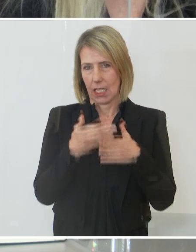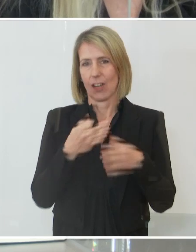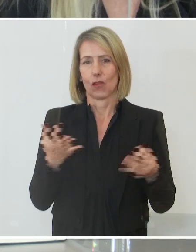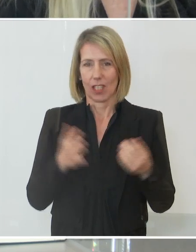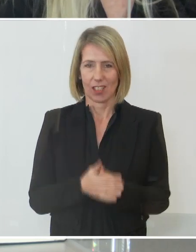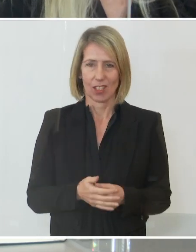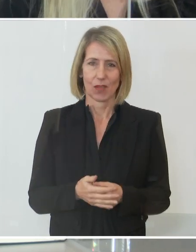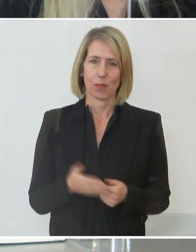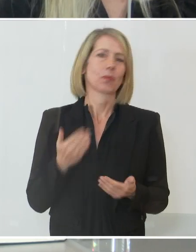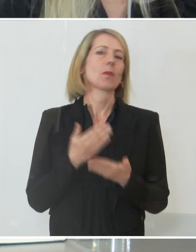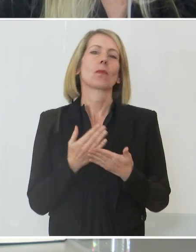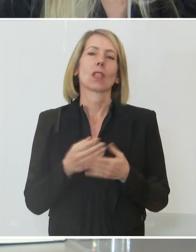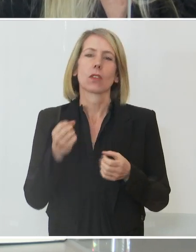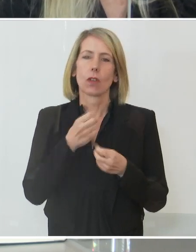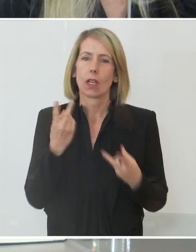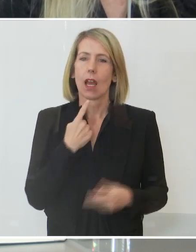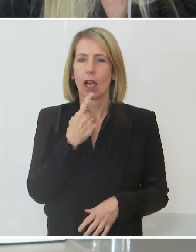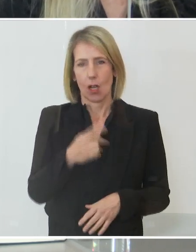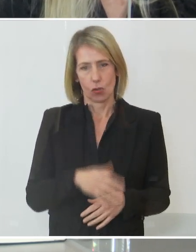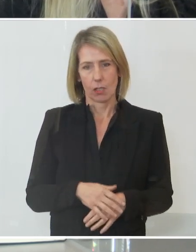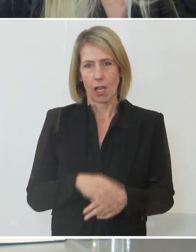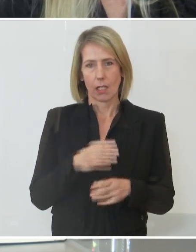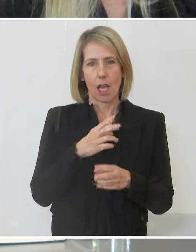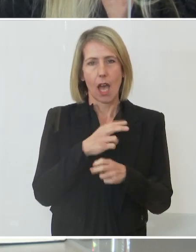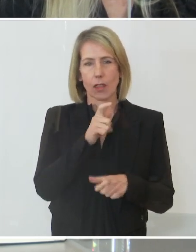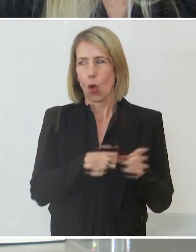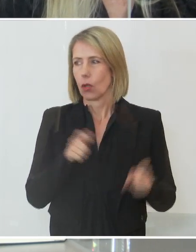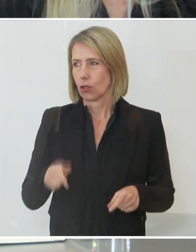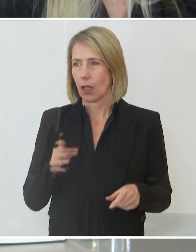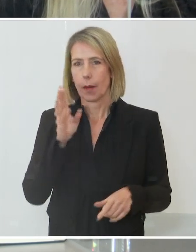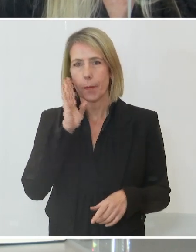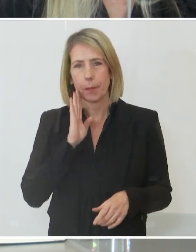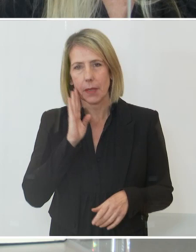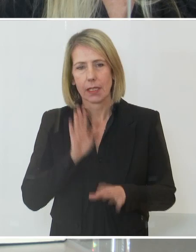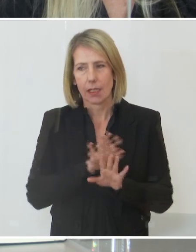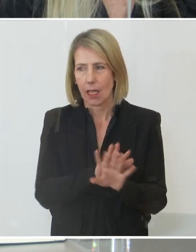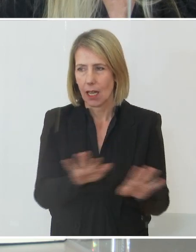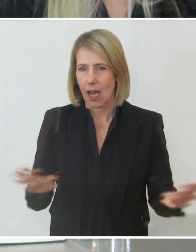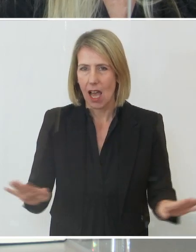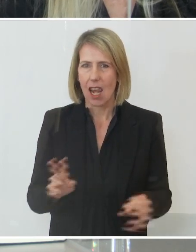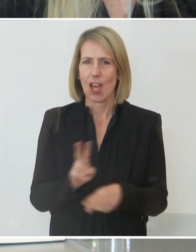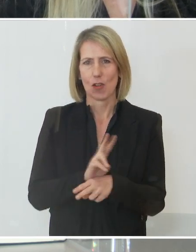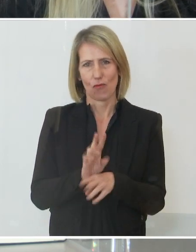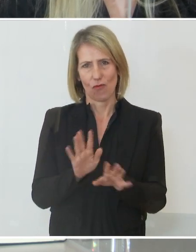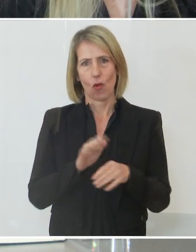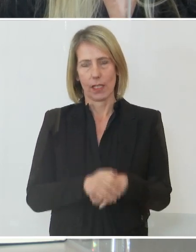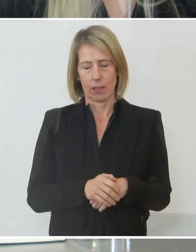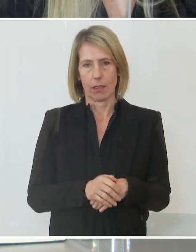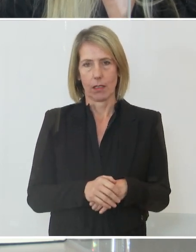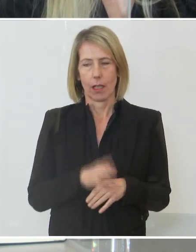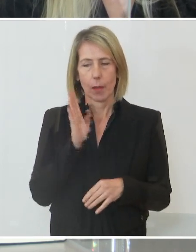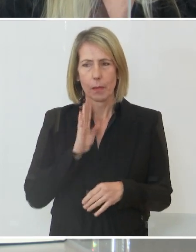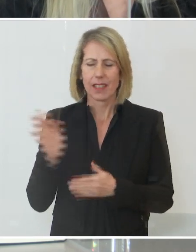an die Österreicherinnen und Österreicher. Bitte sind wir vorsichtig. Lassen wir uns impfen.